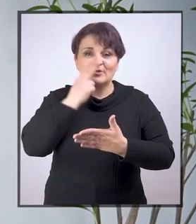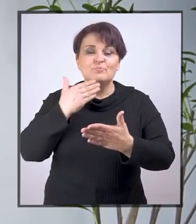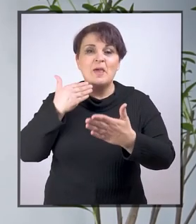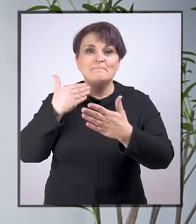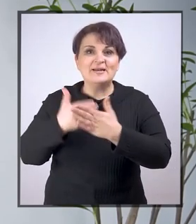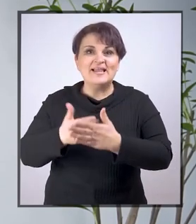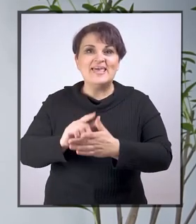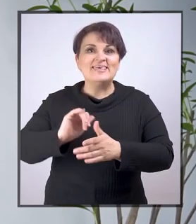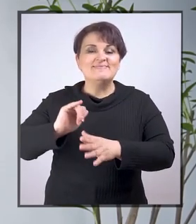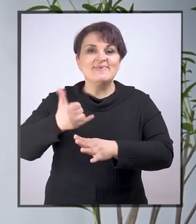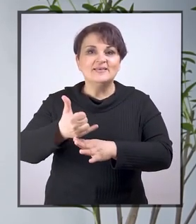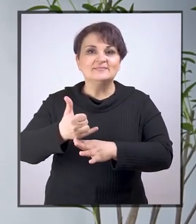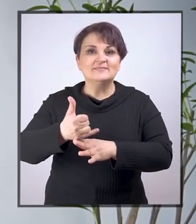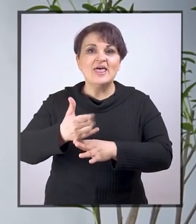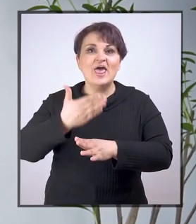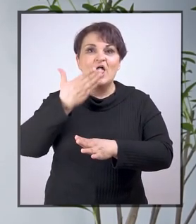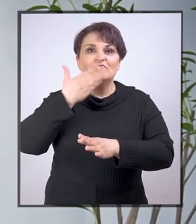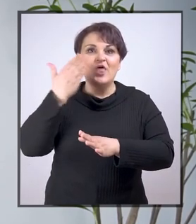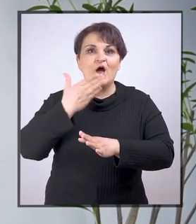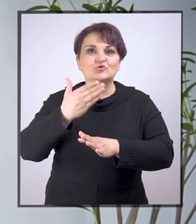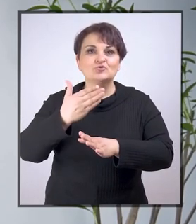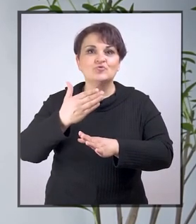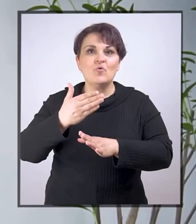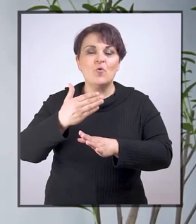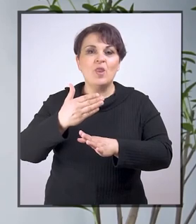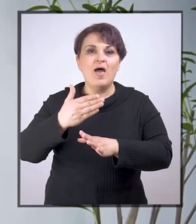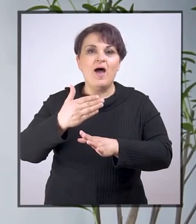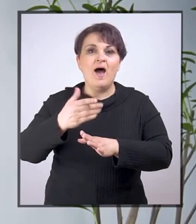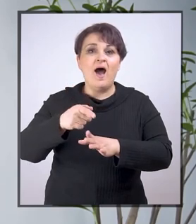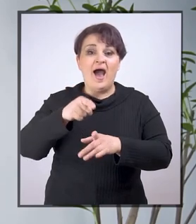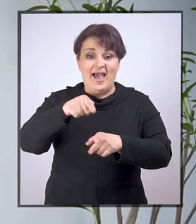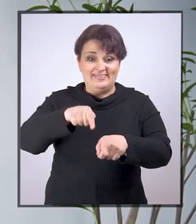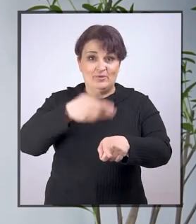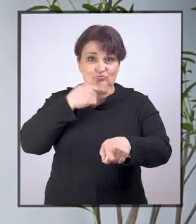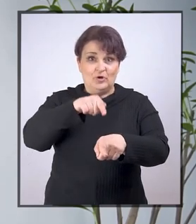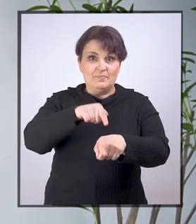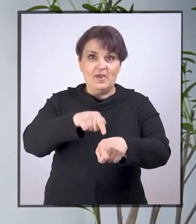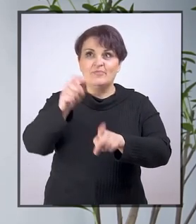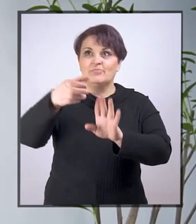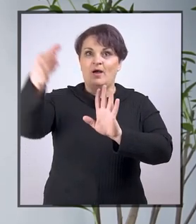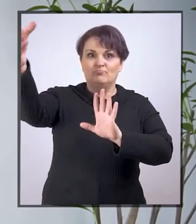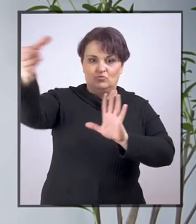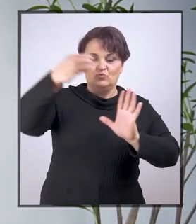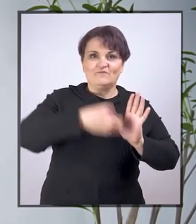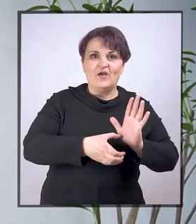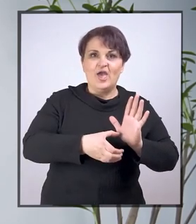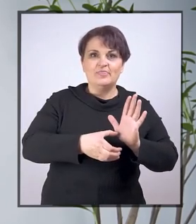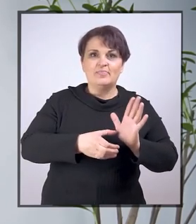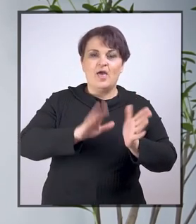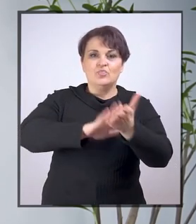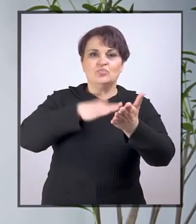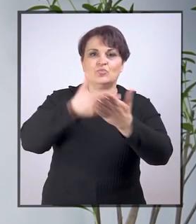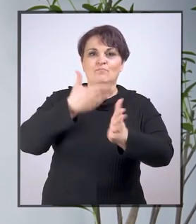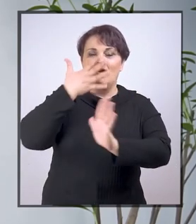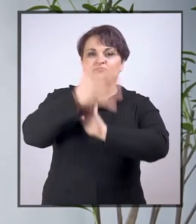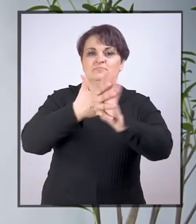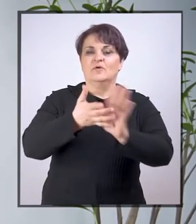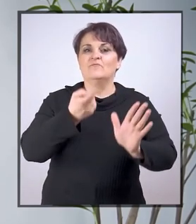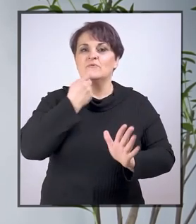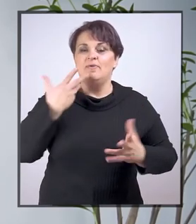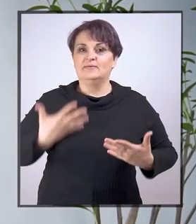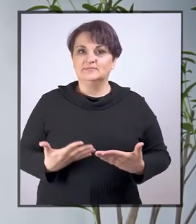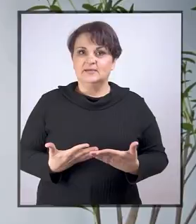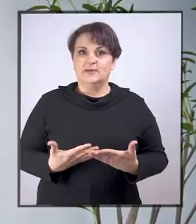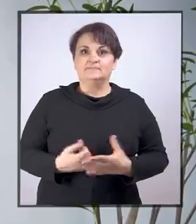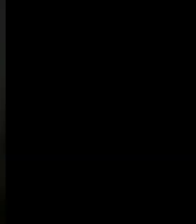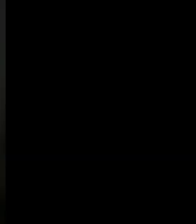razumna prilagodba be bila da škola koju dijete pohađa obezbijedi gestovnog tumača